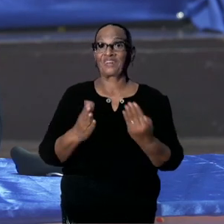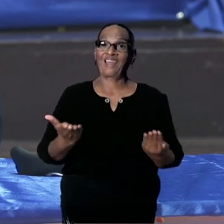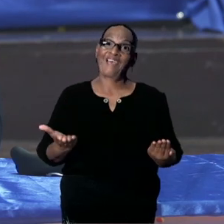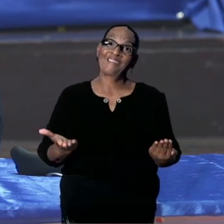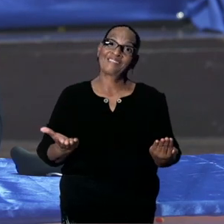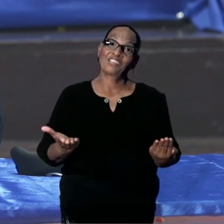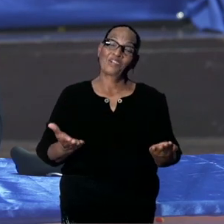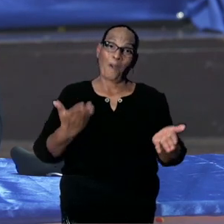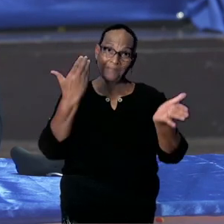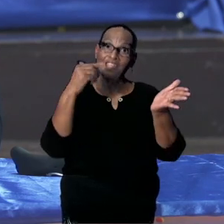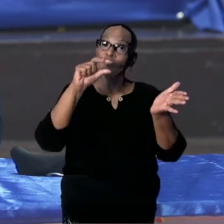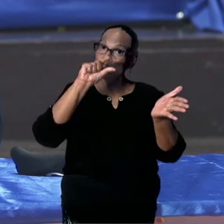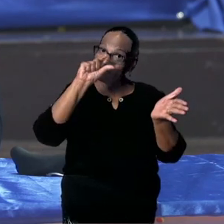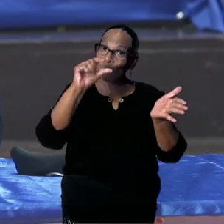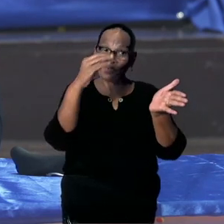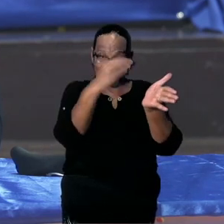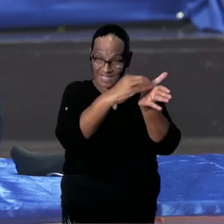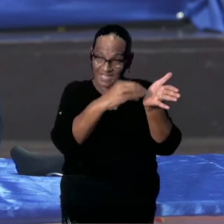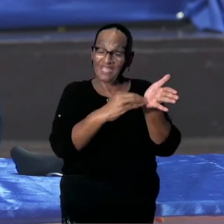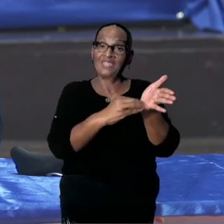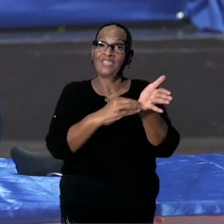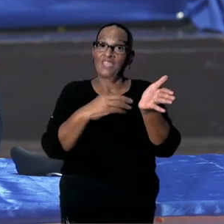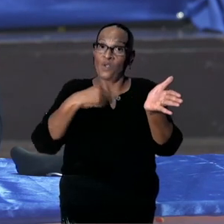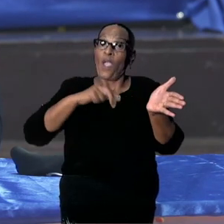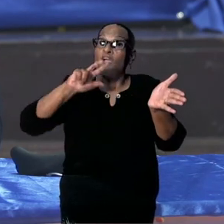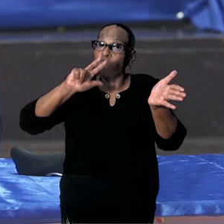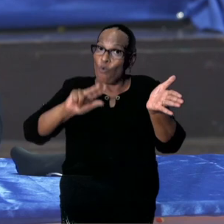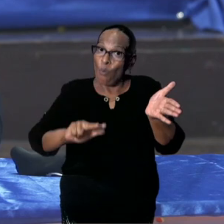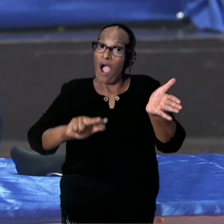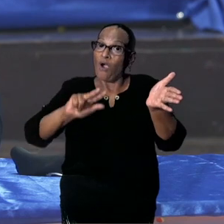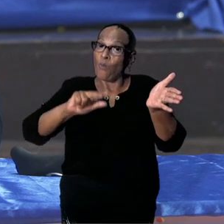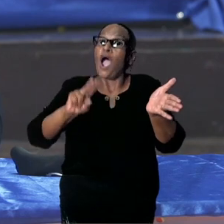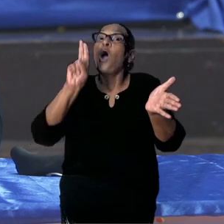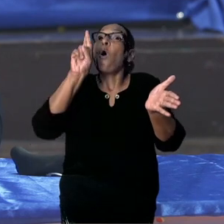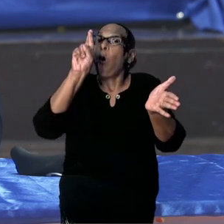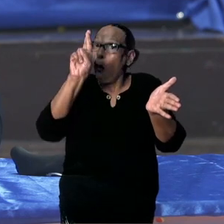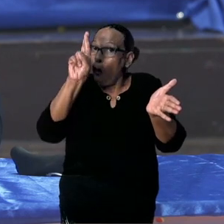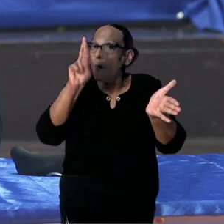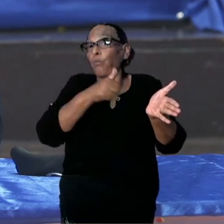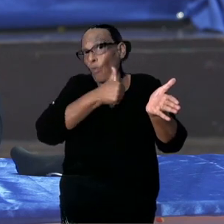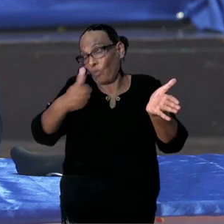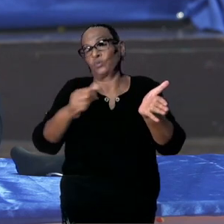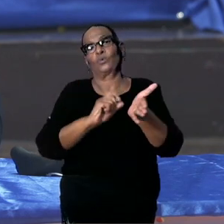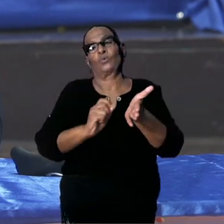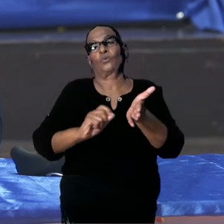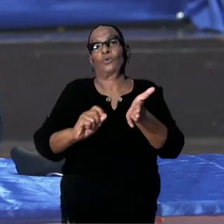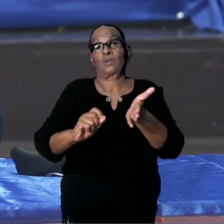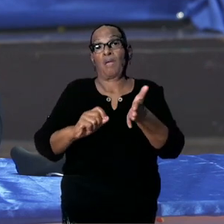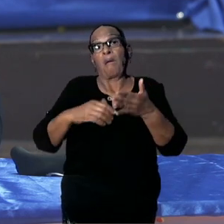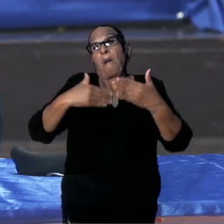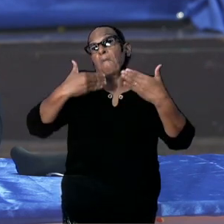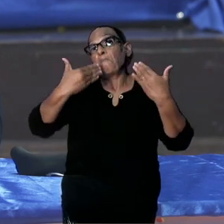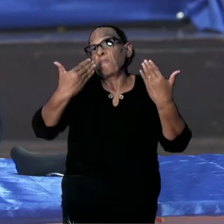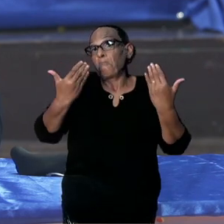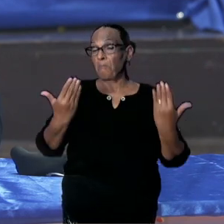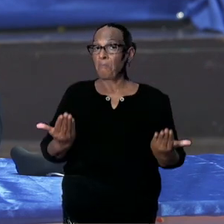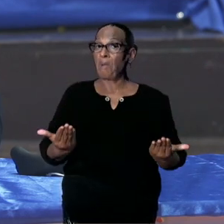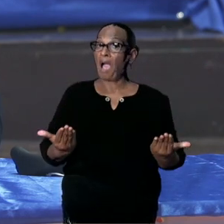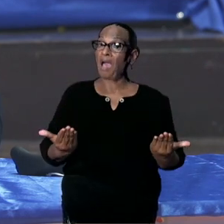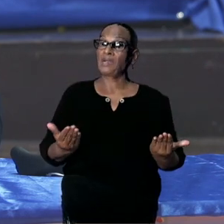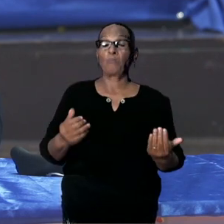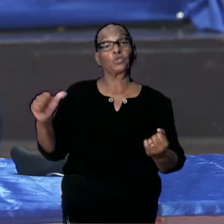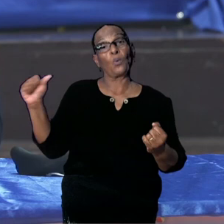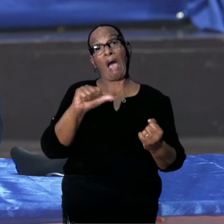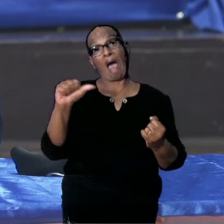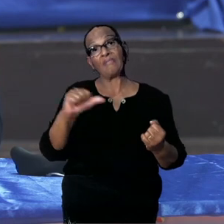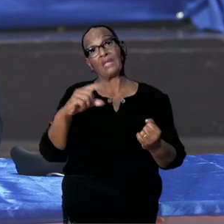nu op schedule staat. En wij verwachten en hopen dat het goed gekeurd wordt. Maar als het wordt afgekeurd, dan zouden zo naar plan B